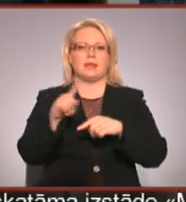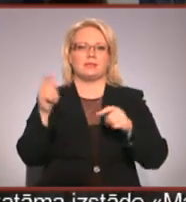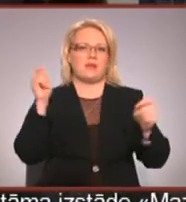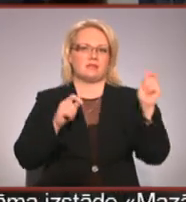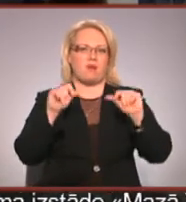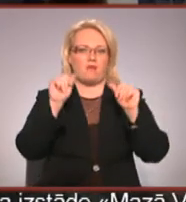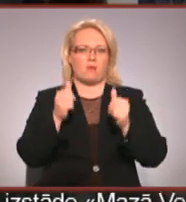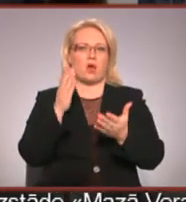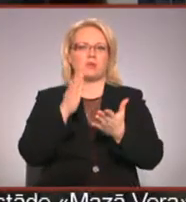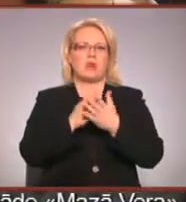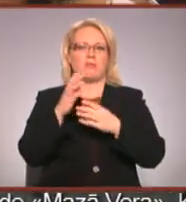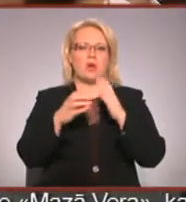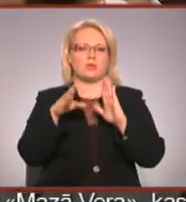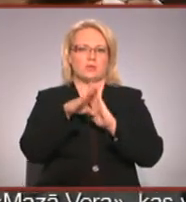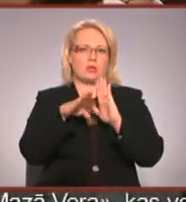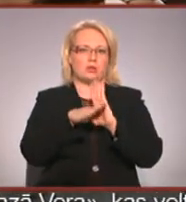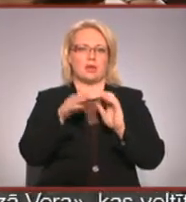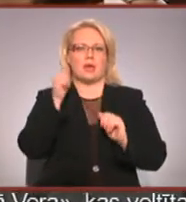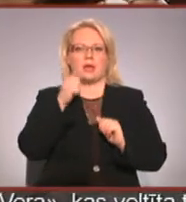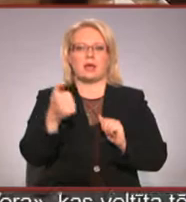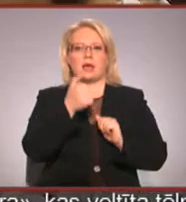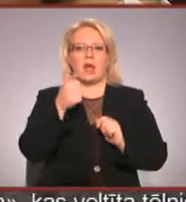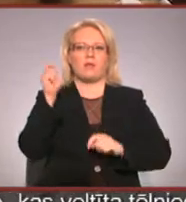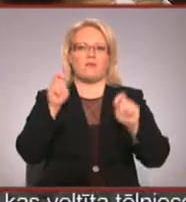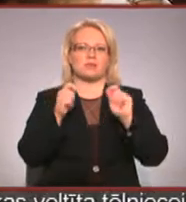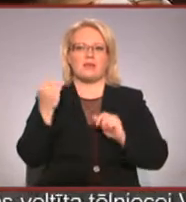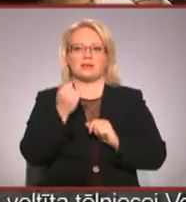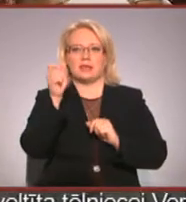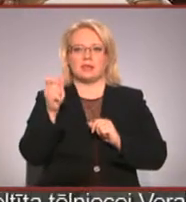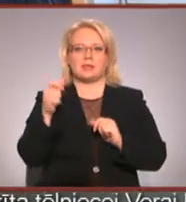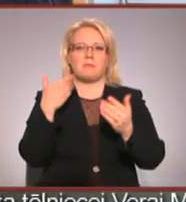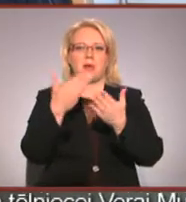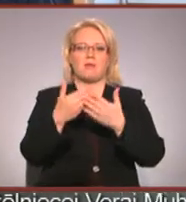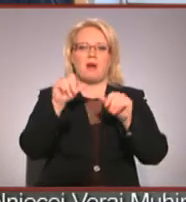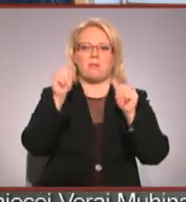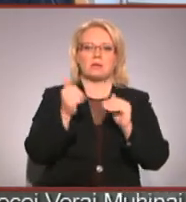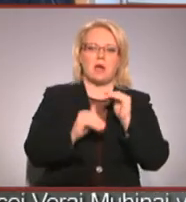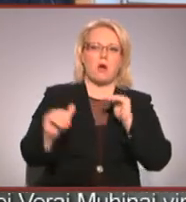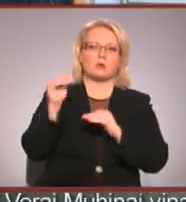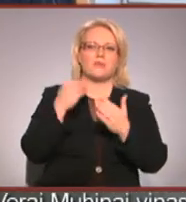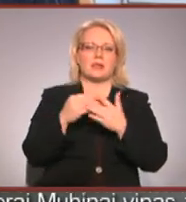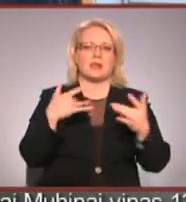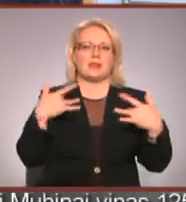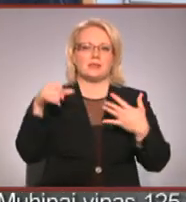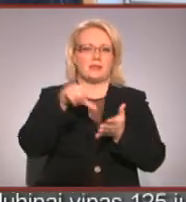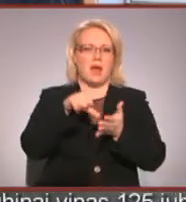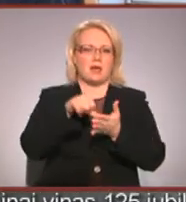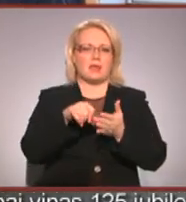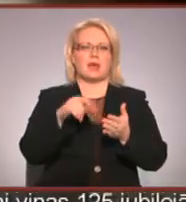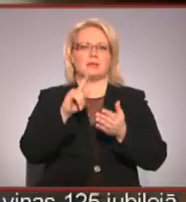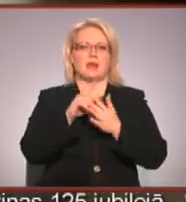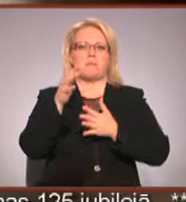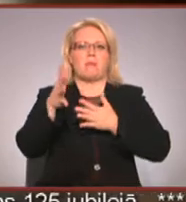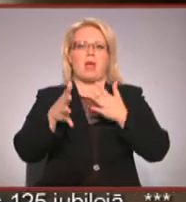7.12. Festivāls interesantiem piedāvā māksliniecisku augstvērtīgas dējas izrādes. Performants